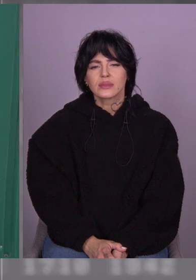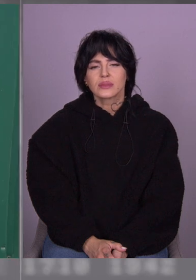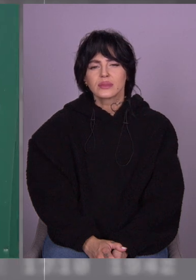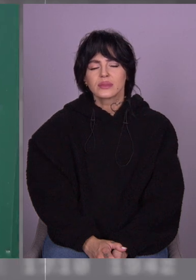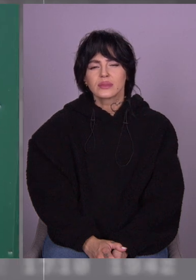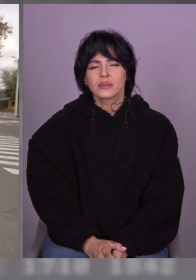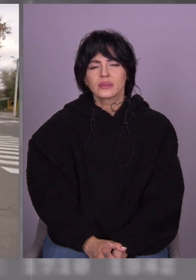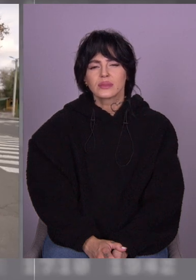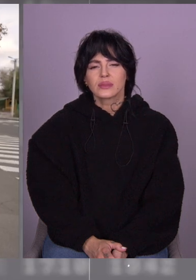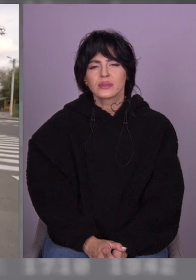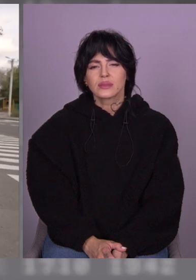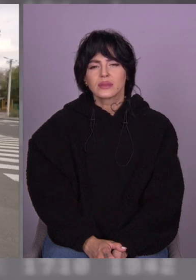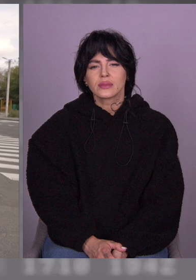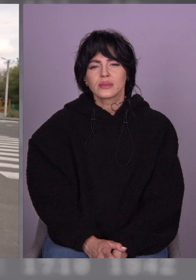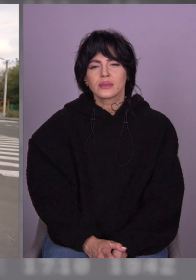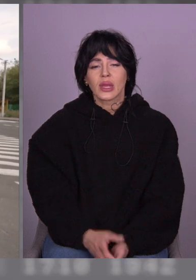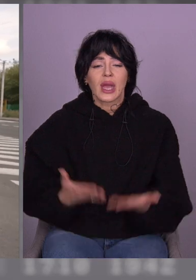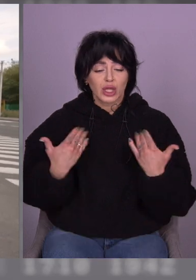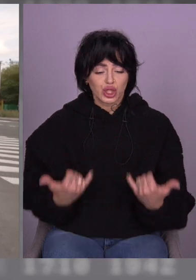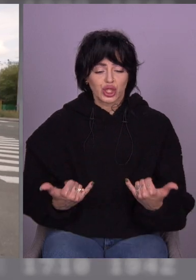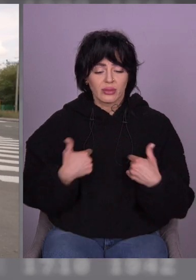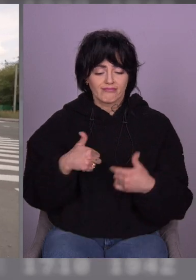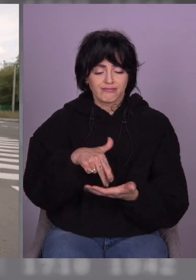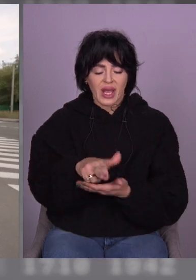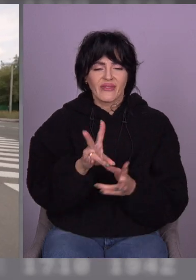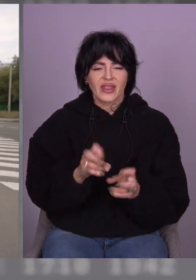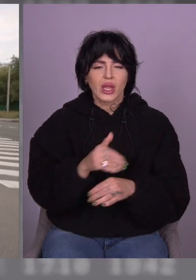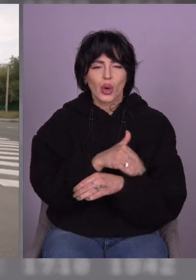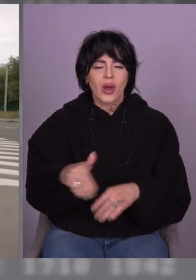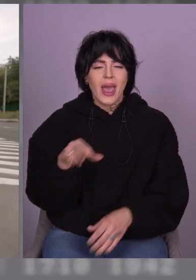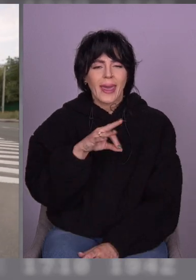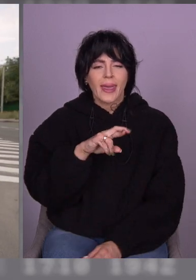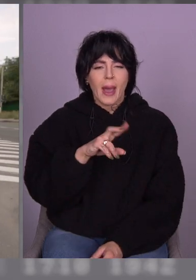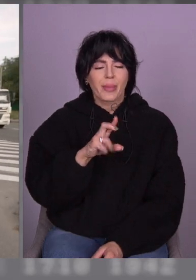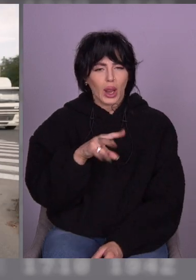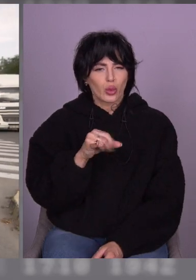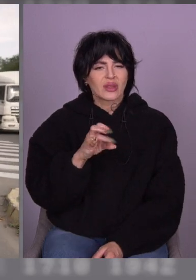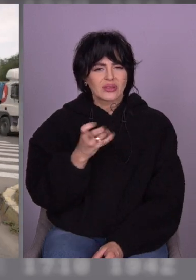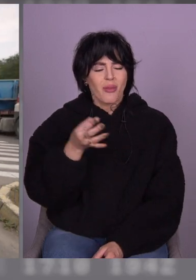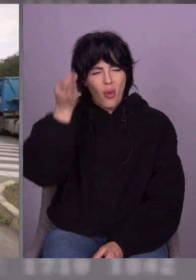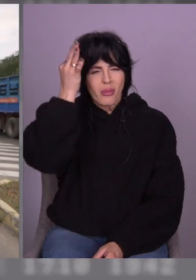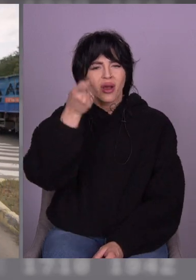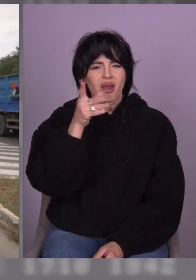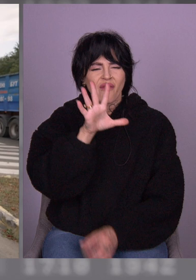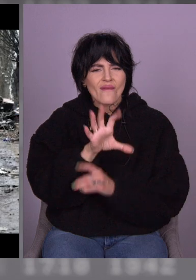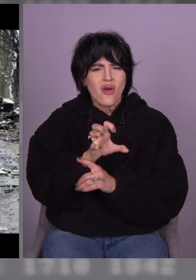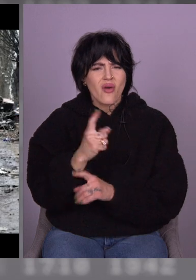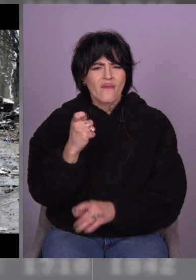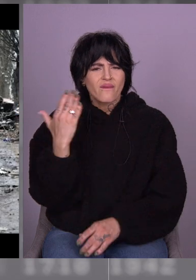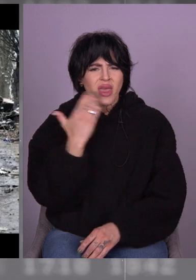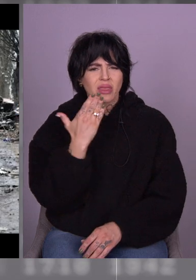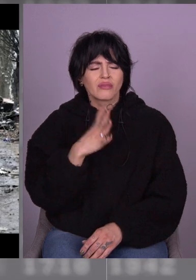Ми зараз знаходимося на вулиці Яблунська. Я пам'ятаю ці фото, відео,